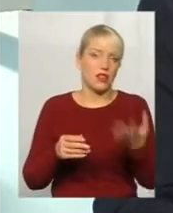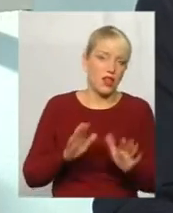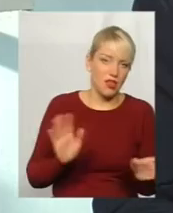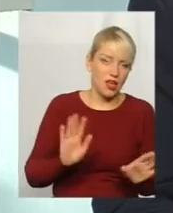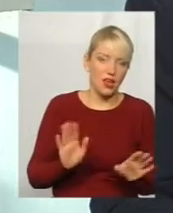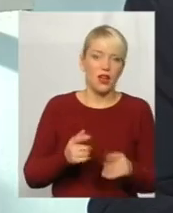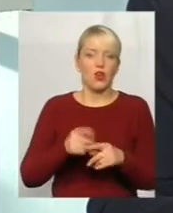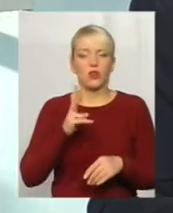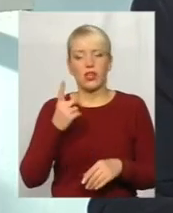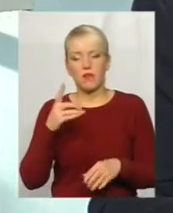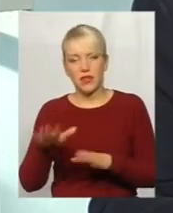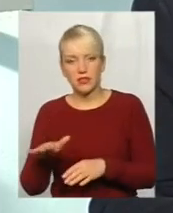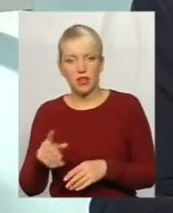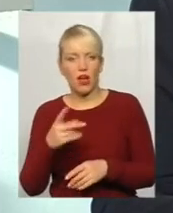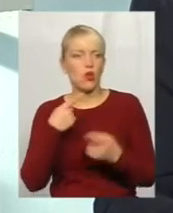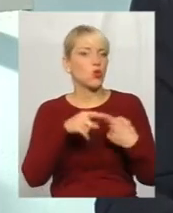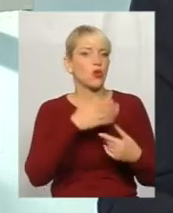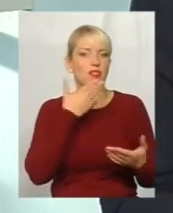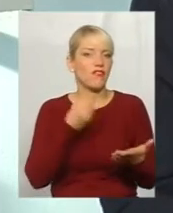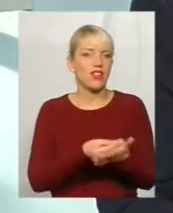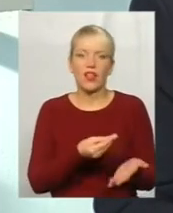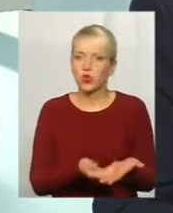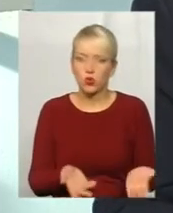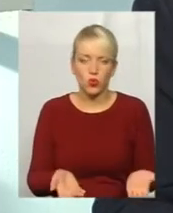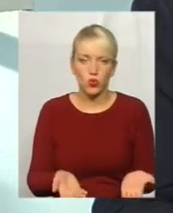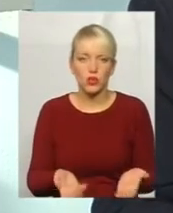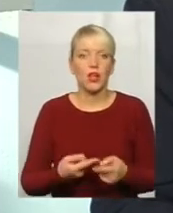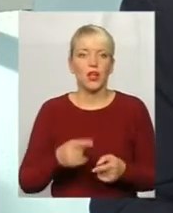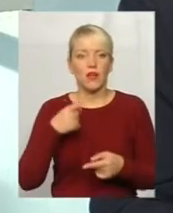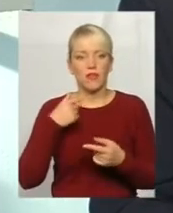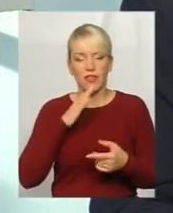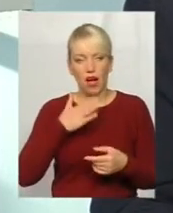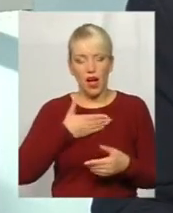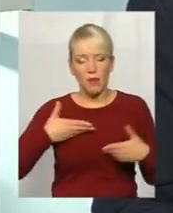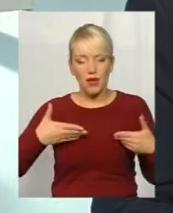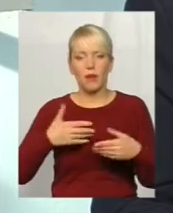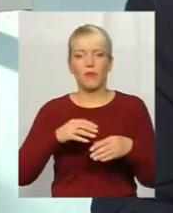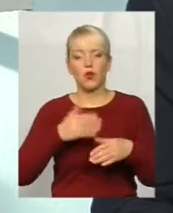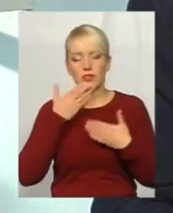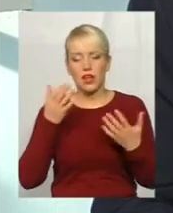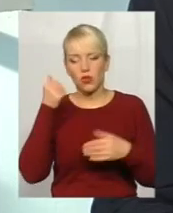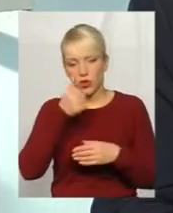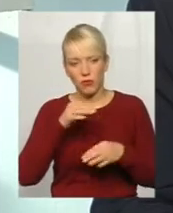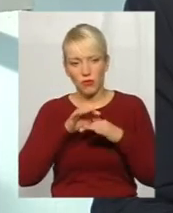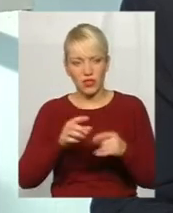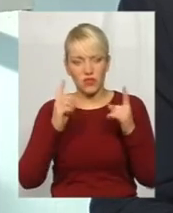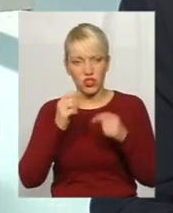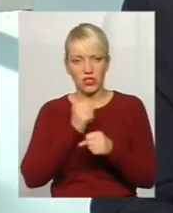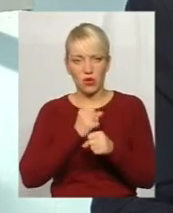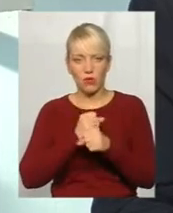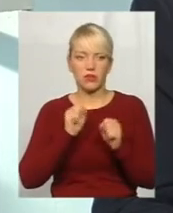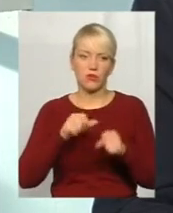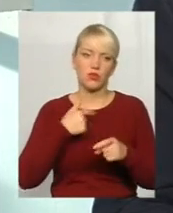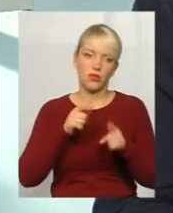одне місце, другі взагалі не фінансують. Нами останні роки проведена величезна робота, ми, може, десь